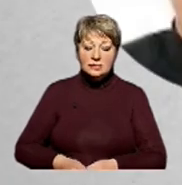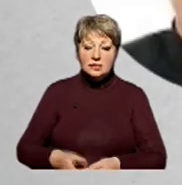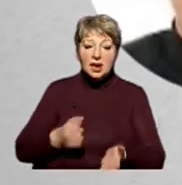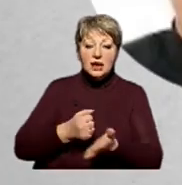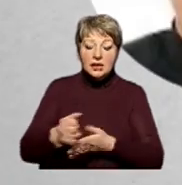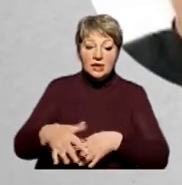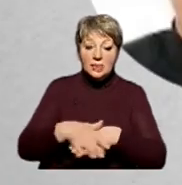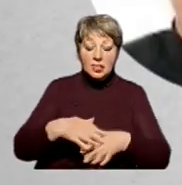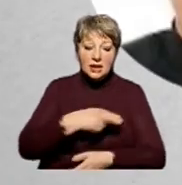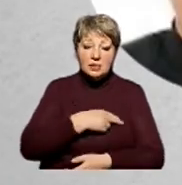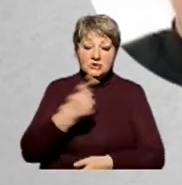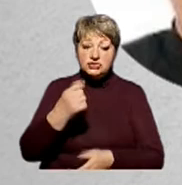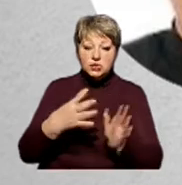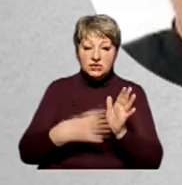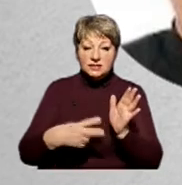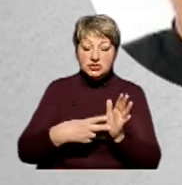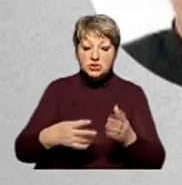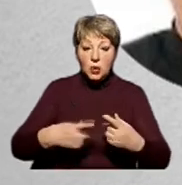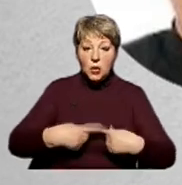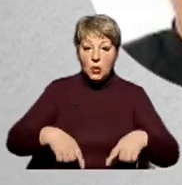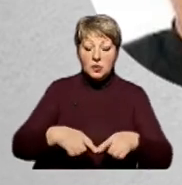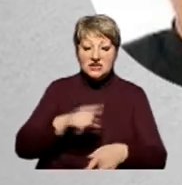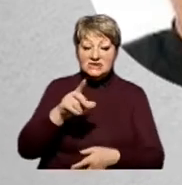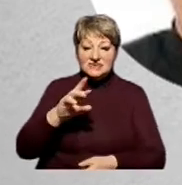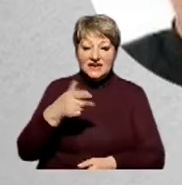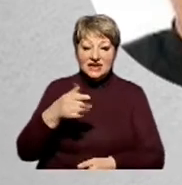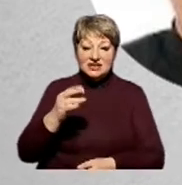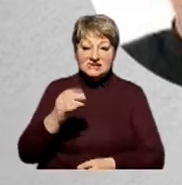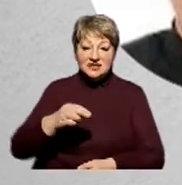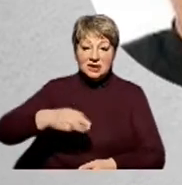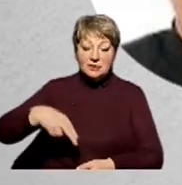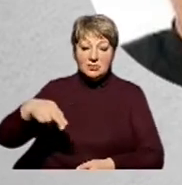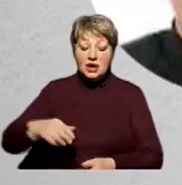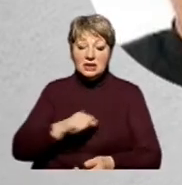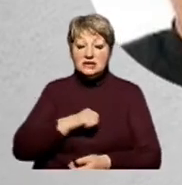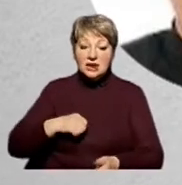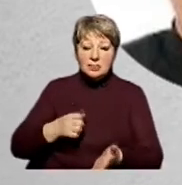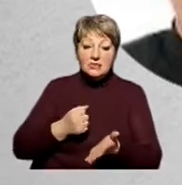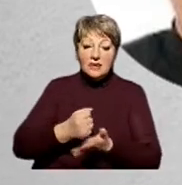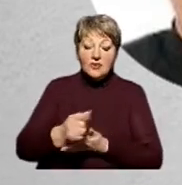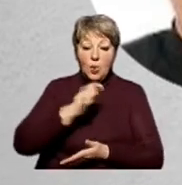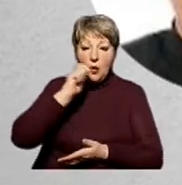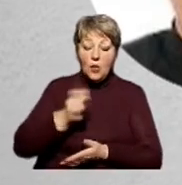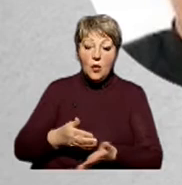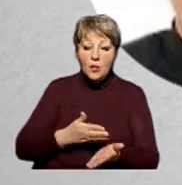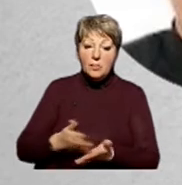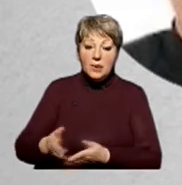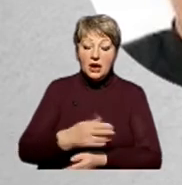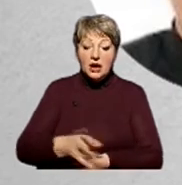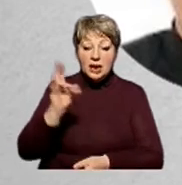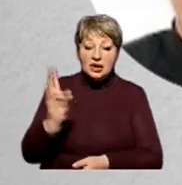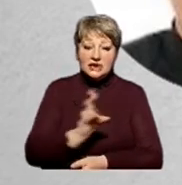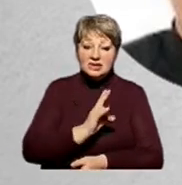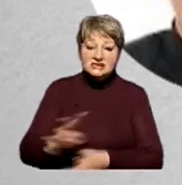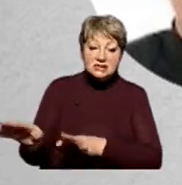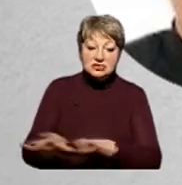Кандидатка в народні депутати по 197-му округу Звягінцева Тамара Петрівна. Суб'єкт висування. Українська політична партія «Християнський